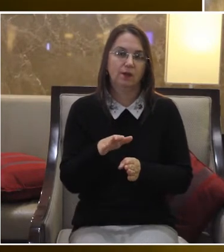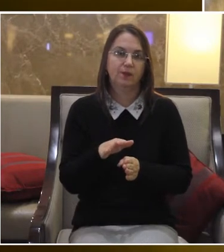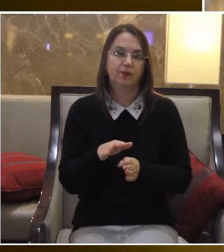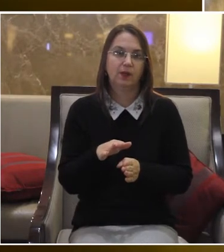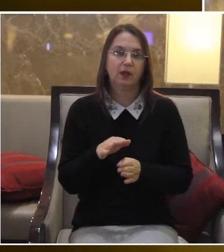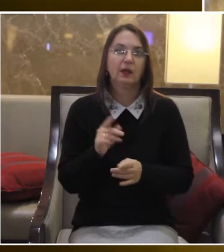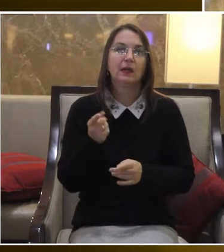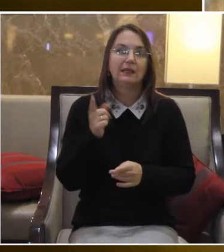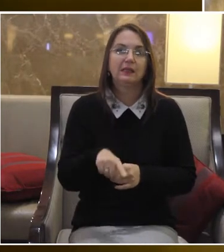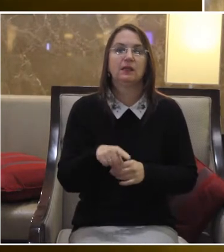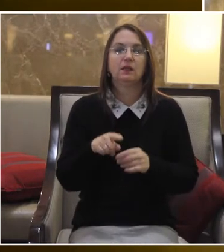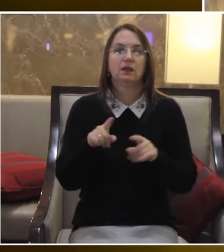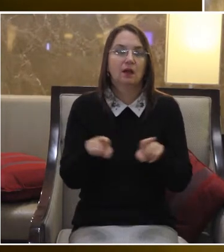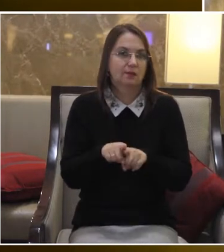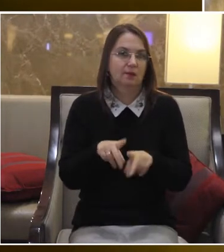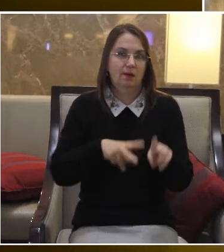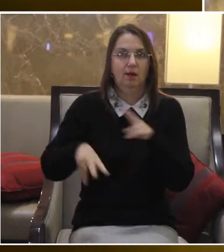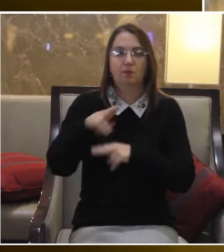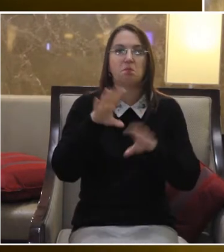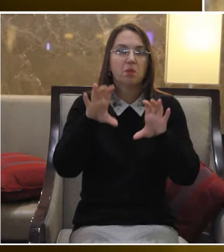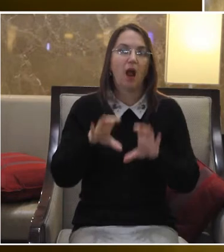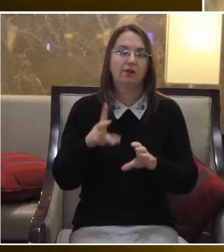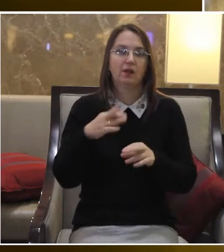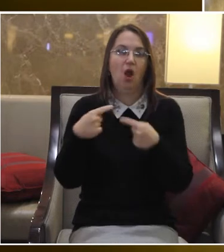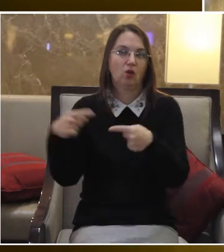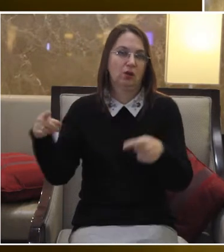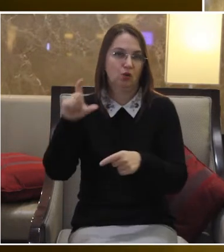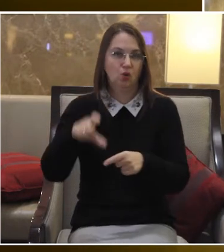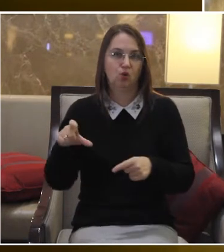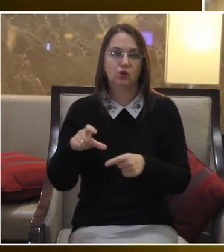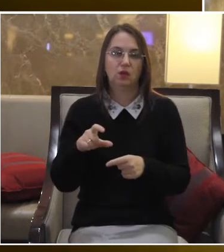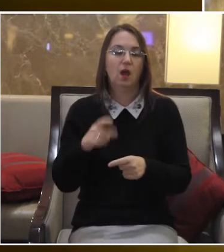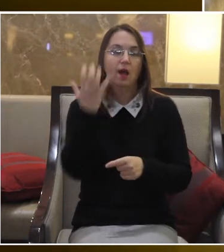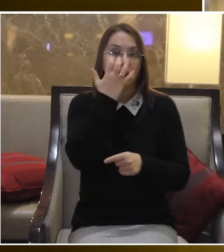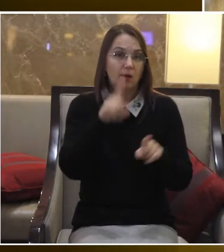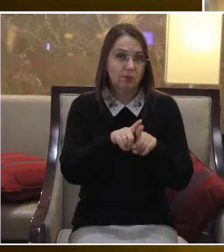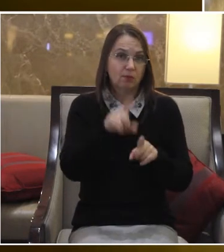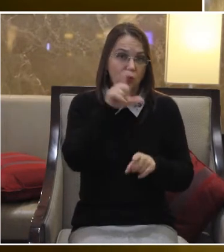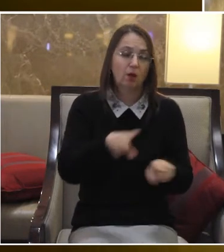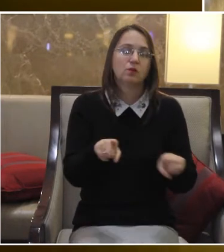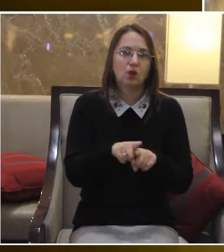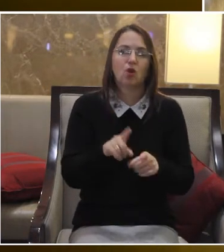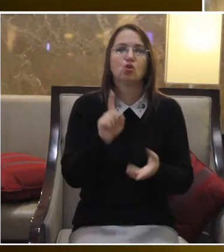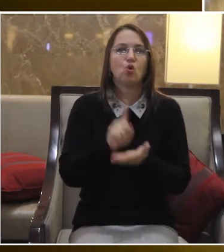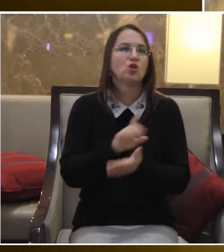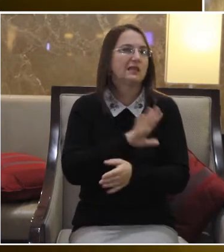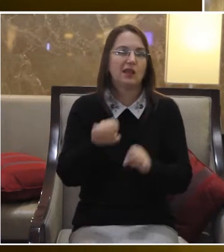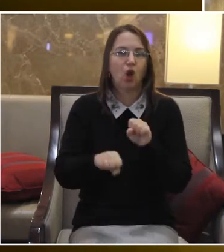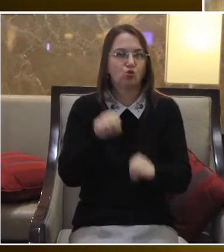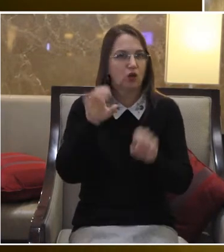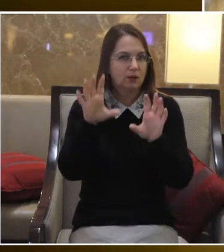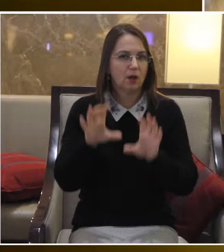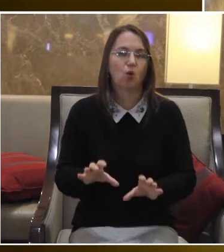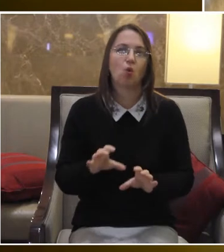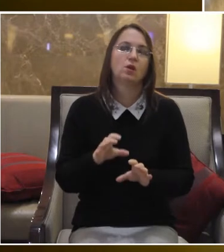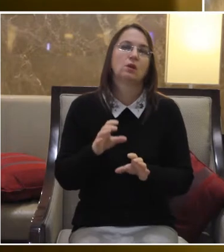як і інші люди Не порушувати законодавство, відповідати за порушення